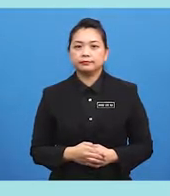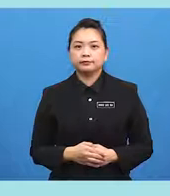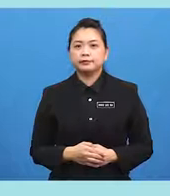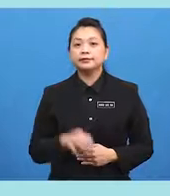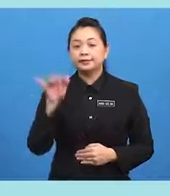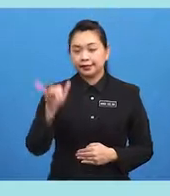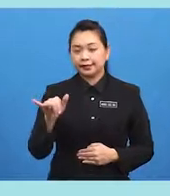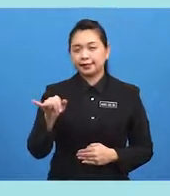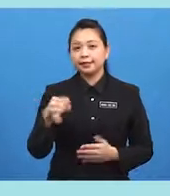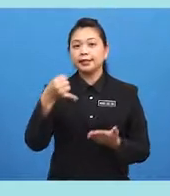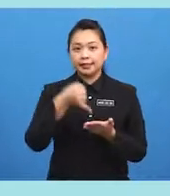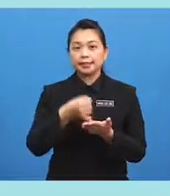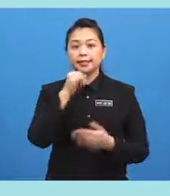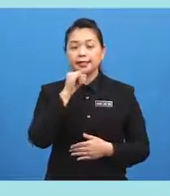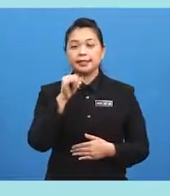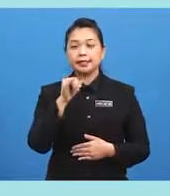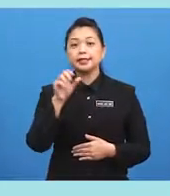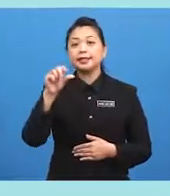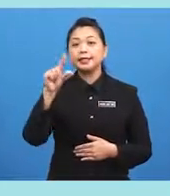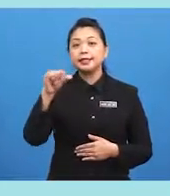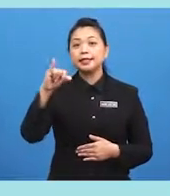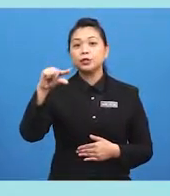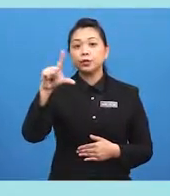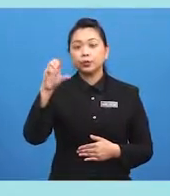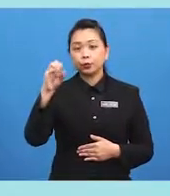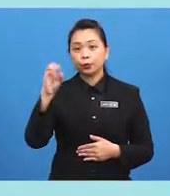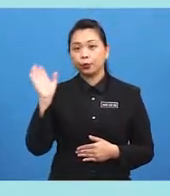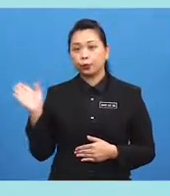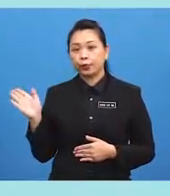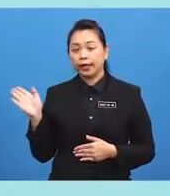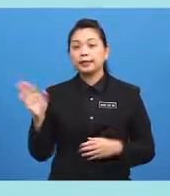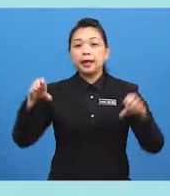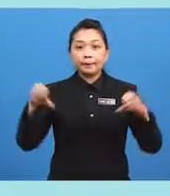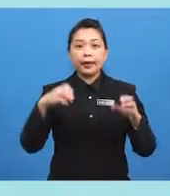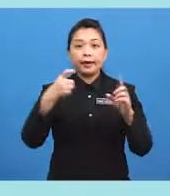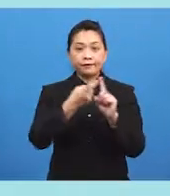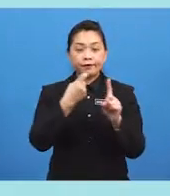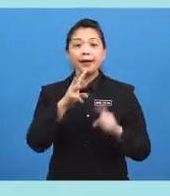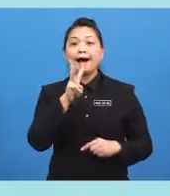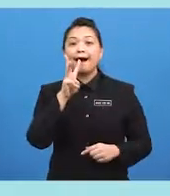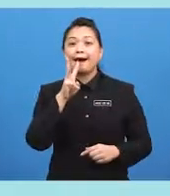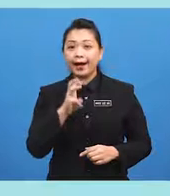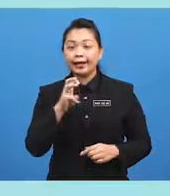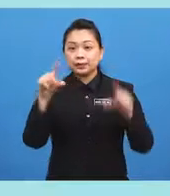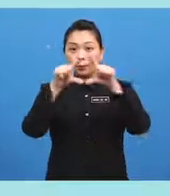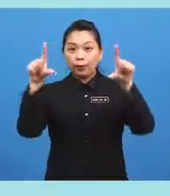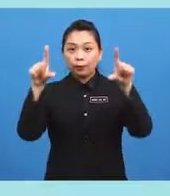Yes... ...it's an igloo. It is made from... ...ice blocks.